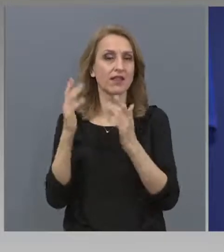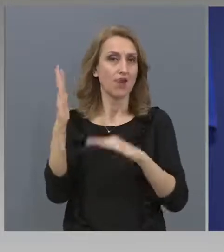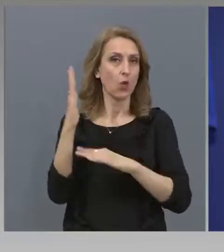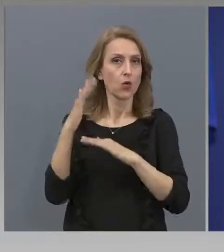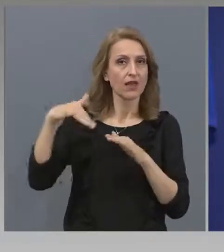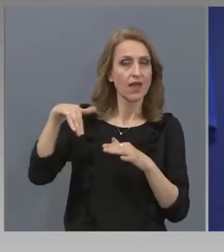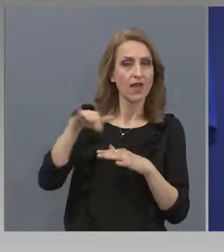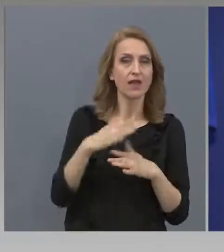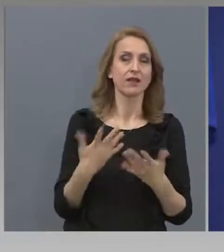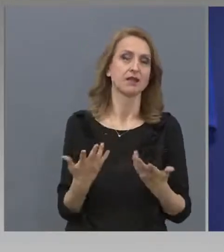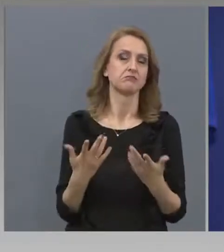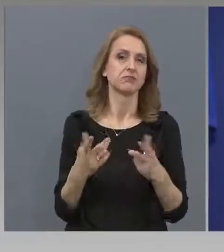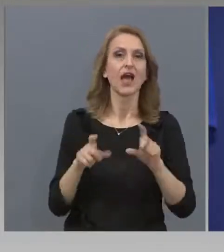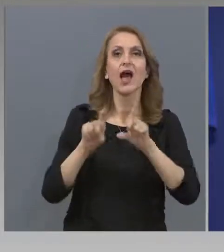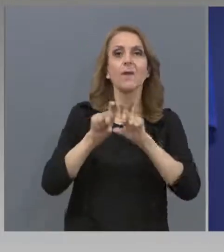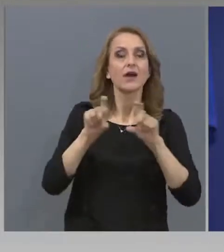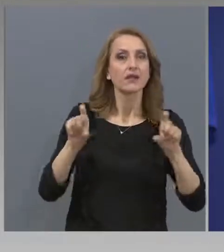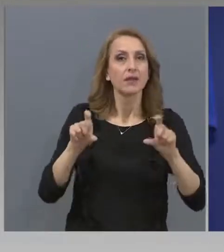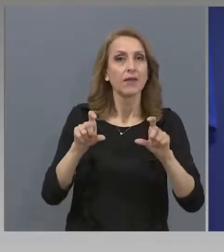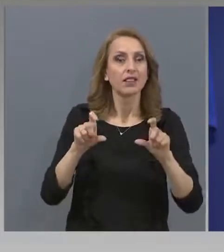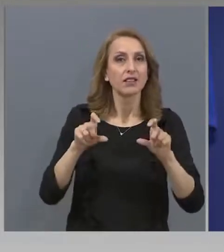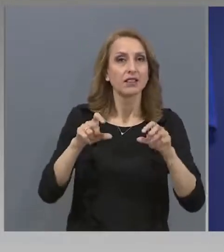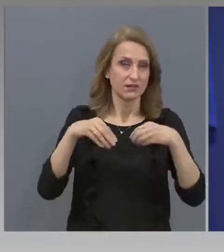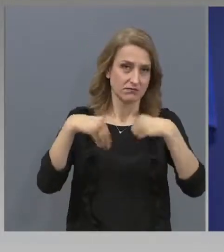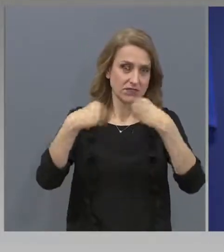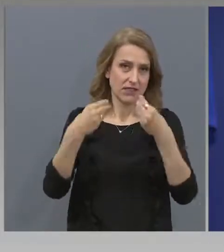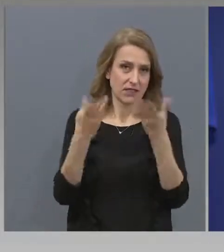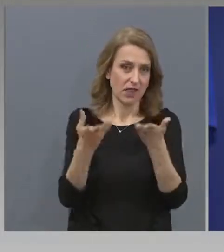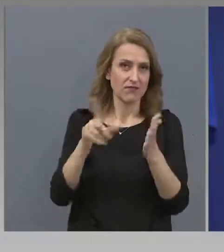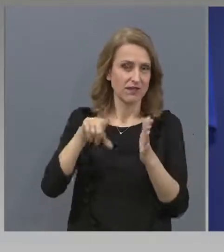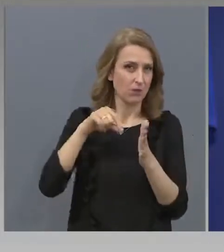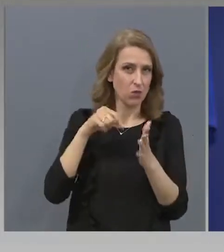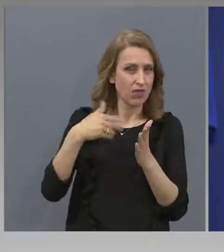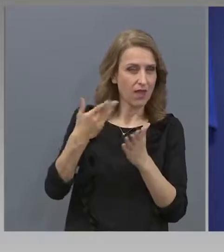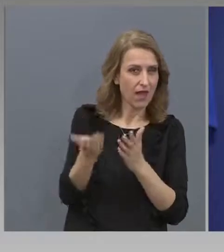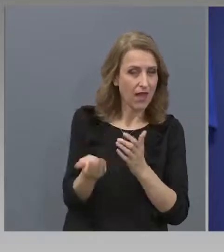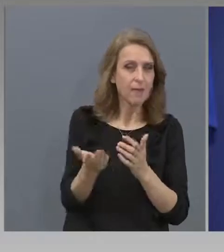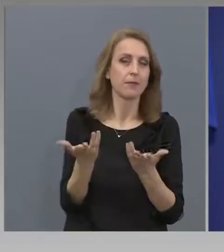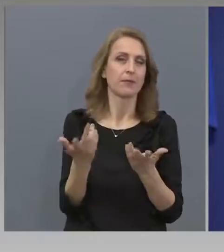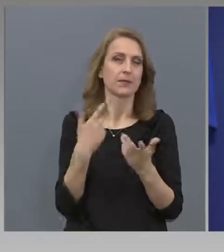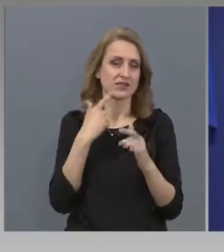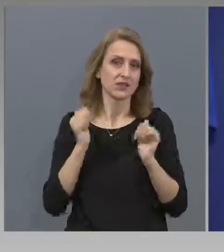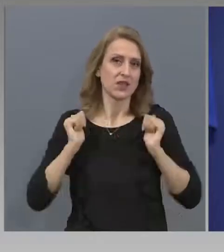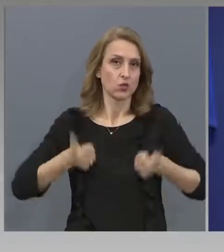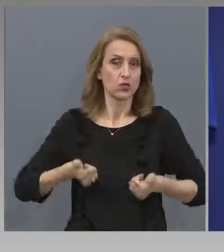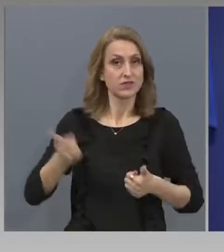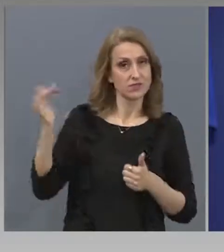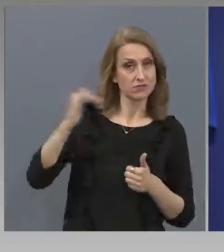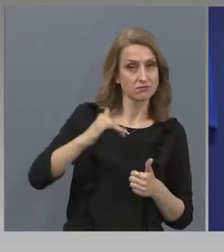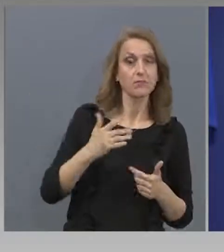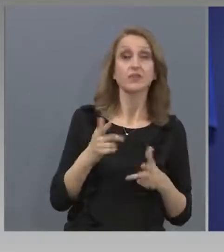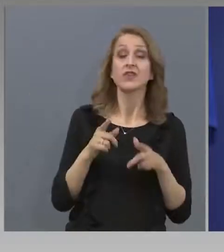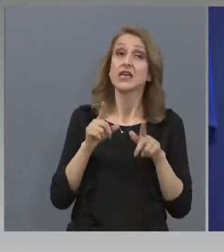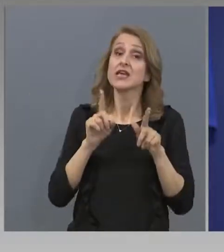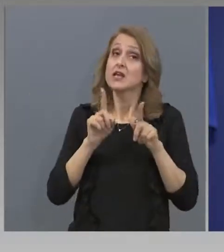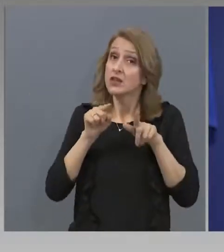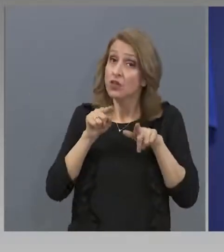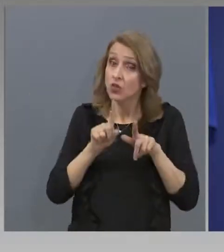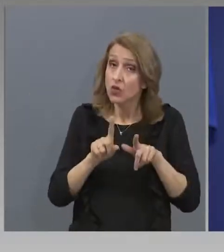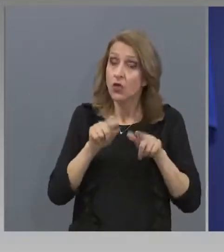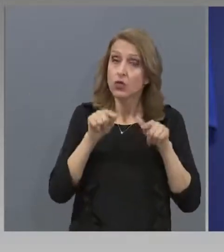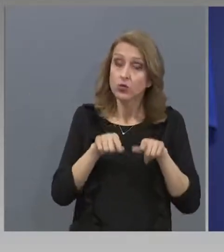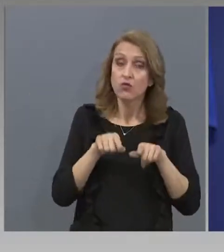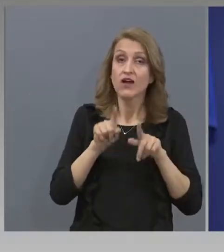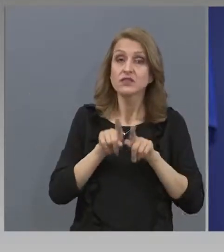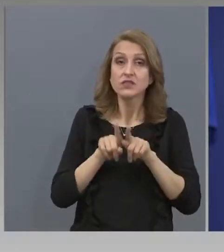апартаменти за предоставяне и така нататък. Това също ще бъде съобразено с развитието на